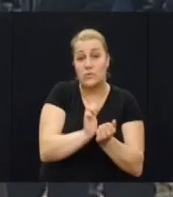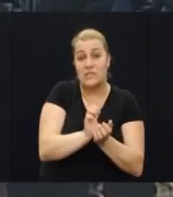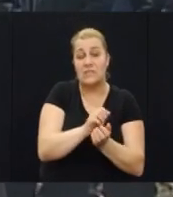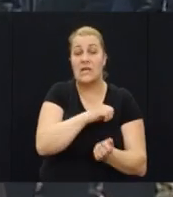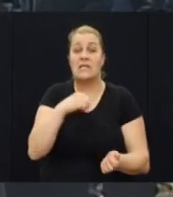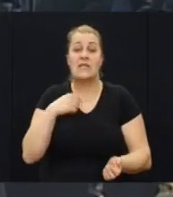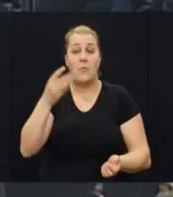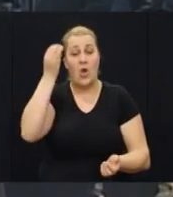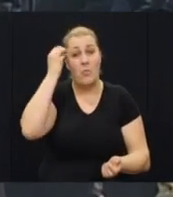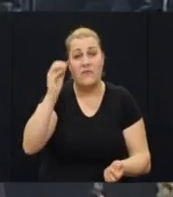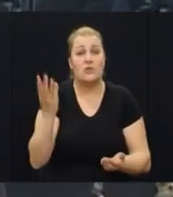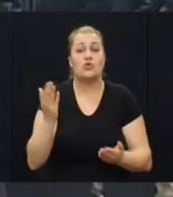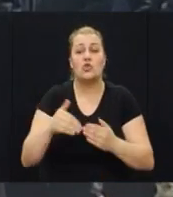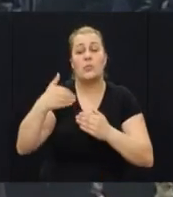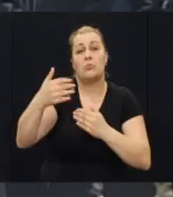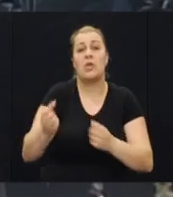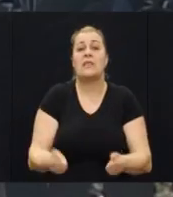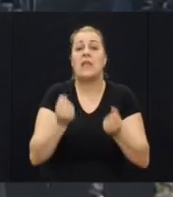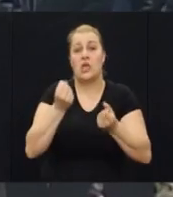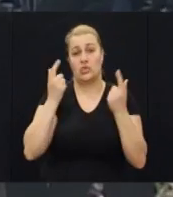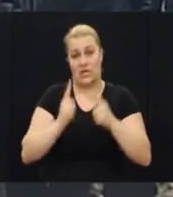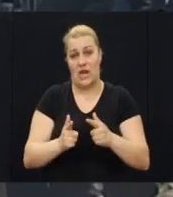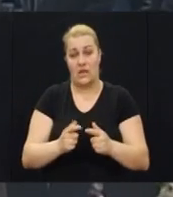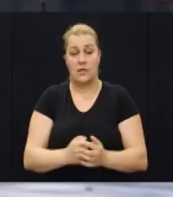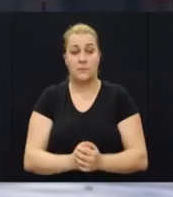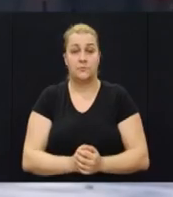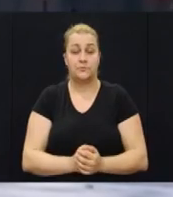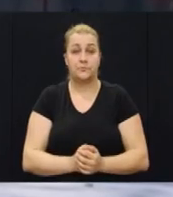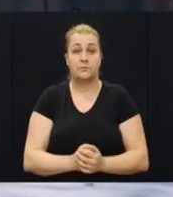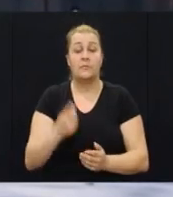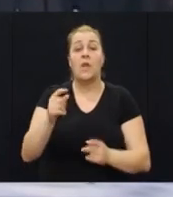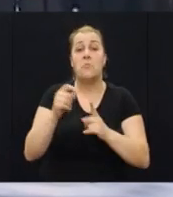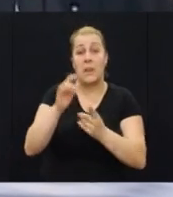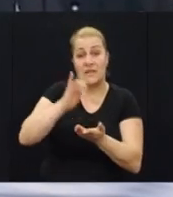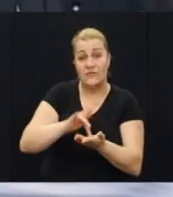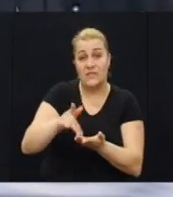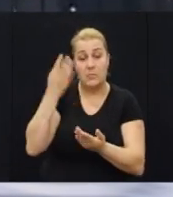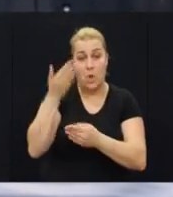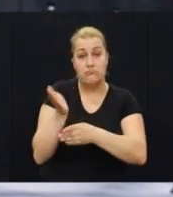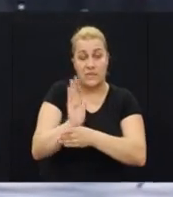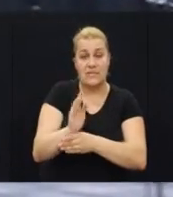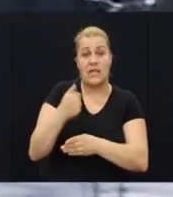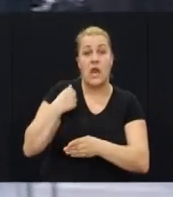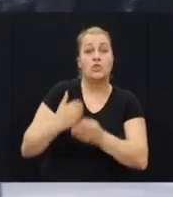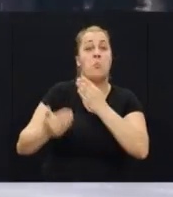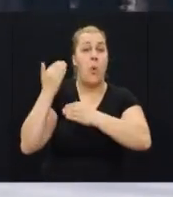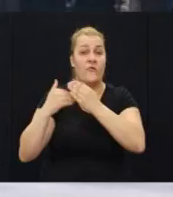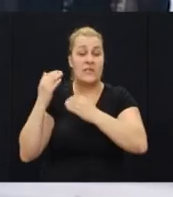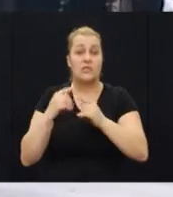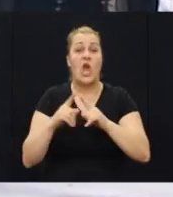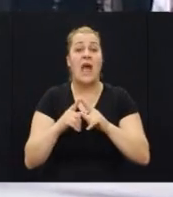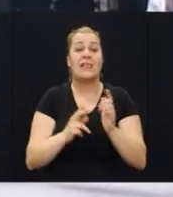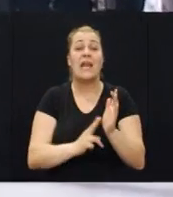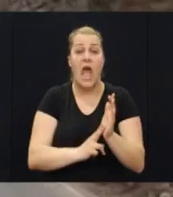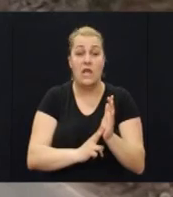iduće četiri godine u borbu za oslobođenje okupiranih teritorija. Na Plitvicama je nazočan bio i naš ugledni povjesničar